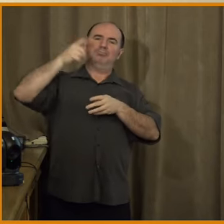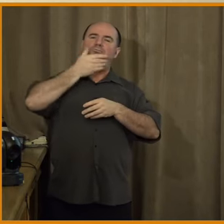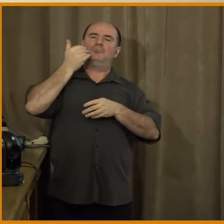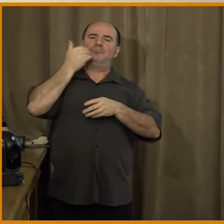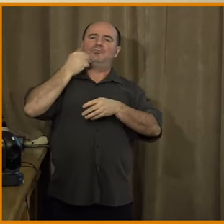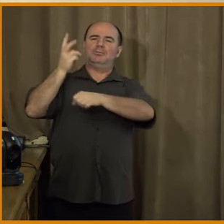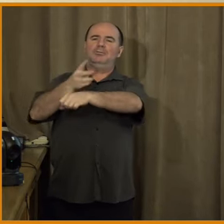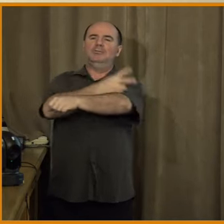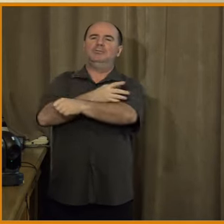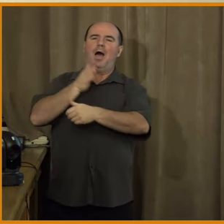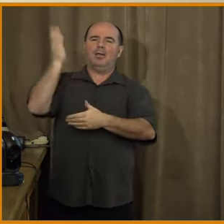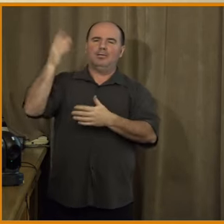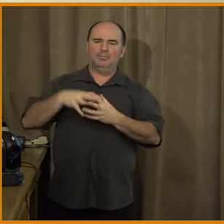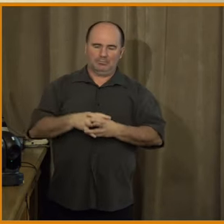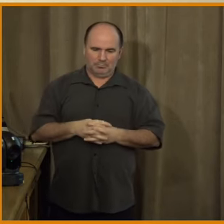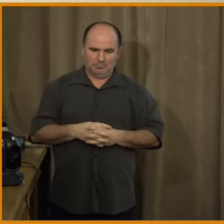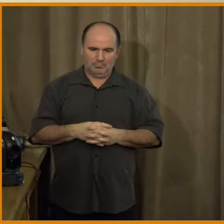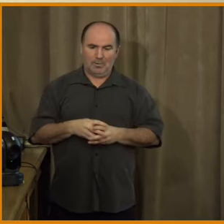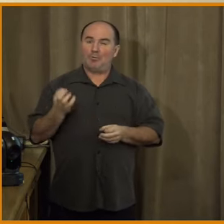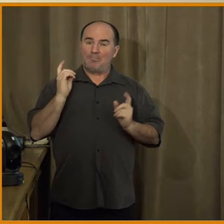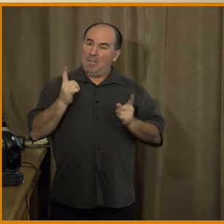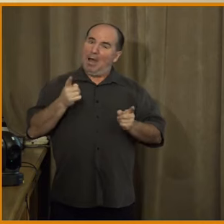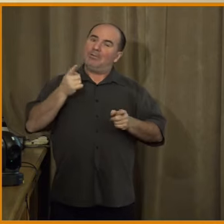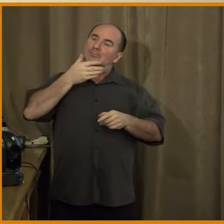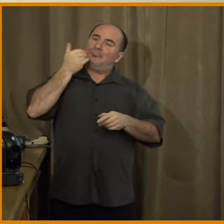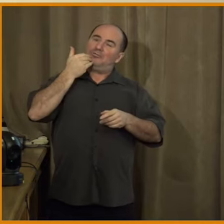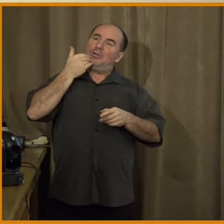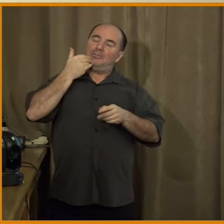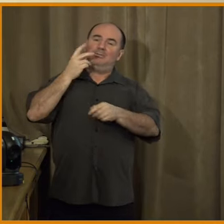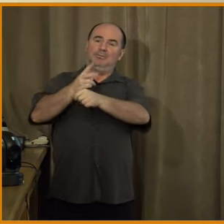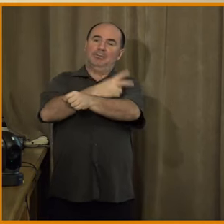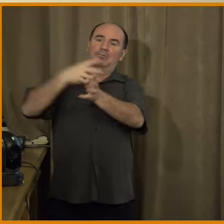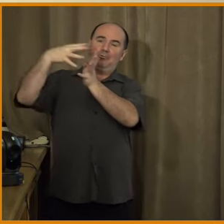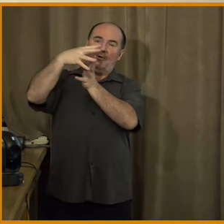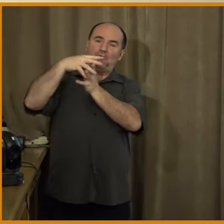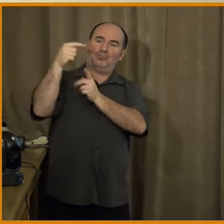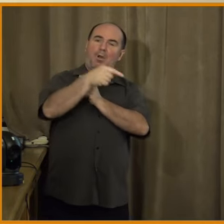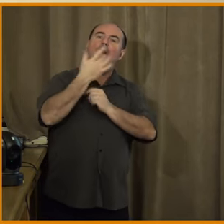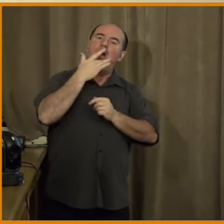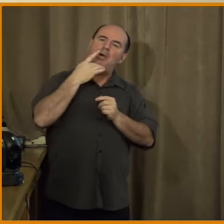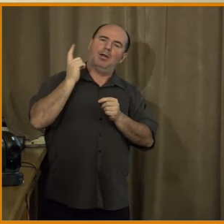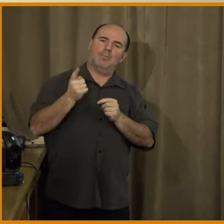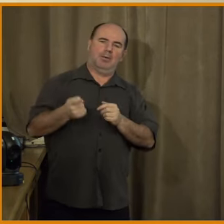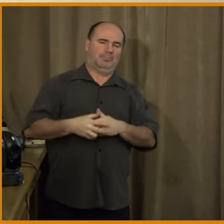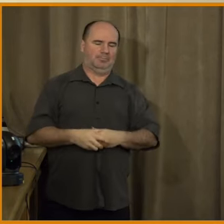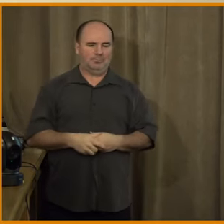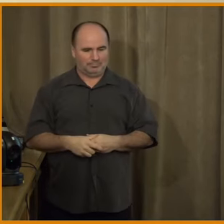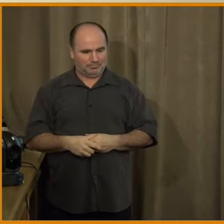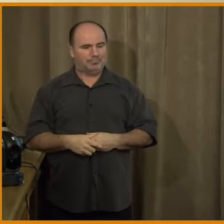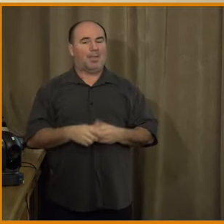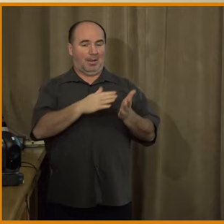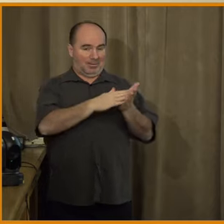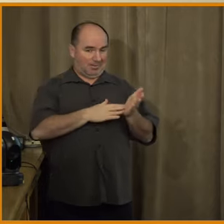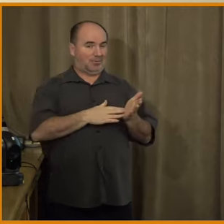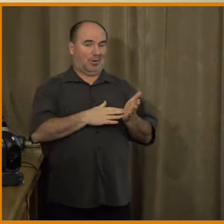něco dělat nebo ne. Já na začátek tady přečtu, protože jsem si říkal, že by bylo dobré, aby jsme vůbec věděli, o